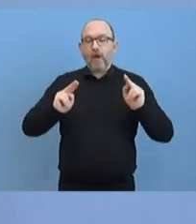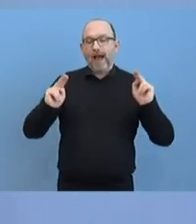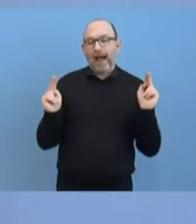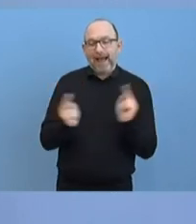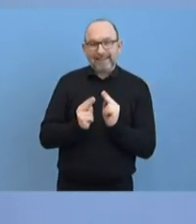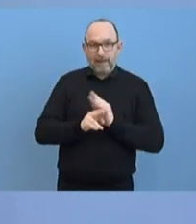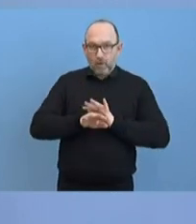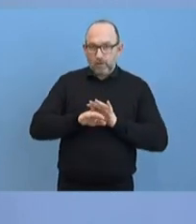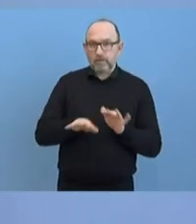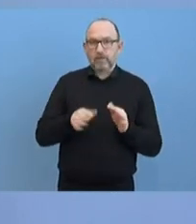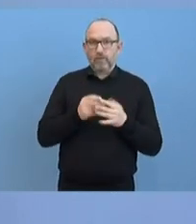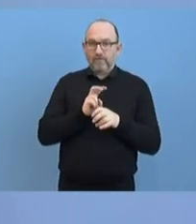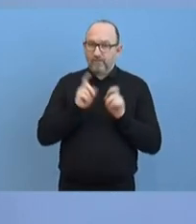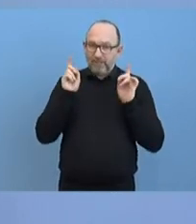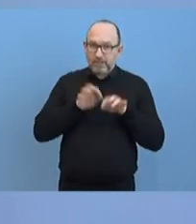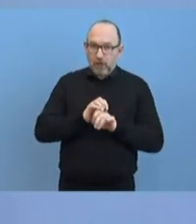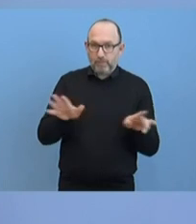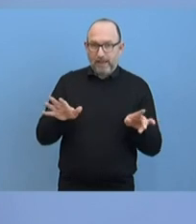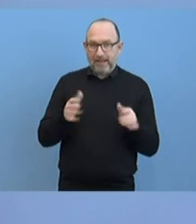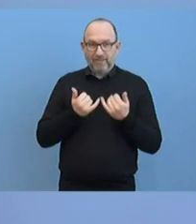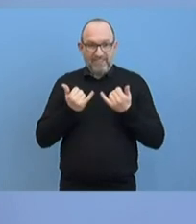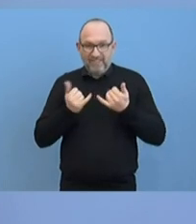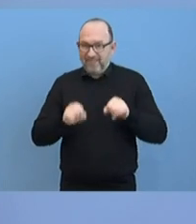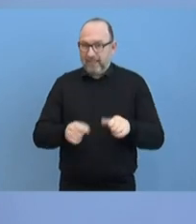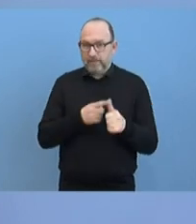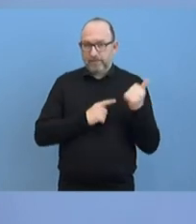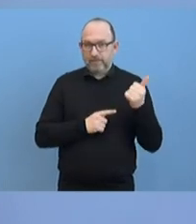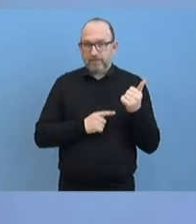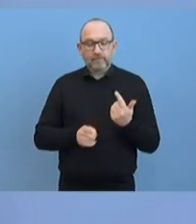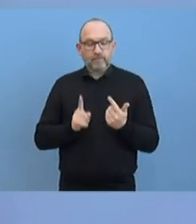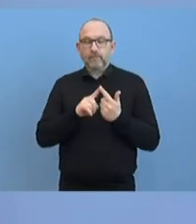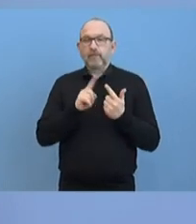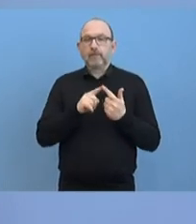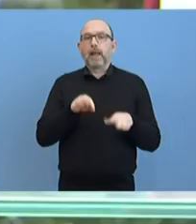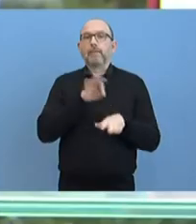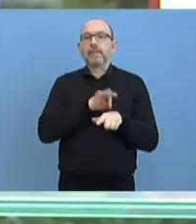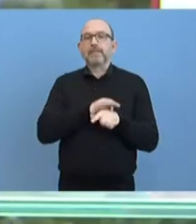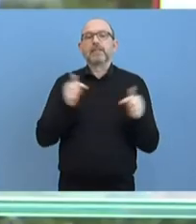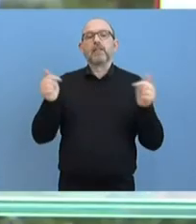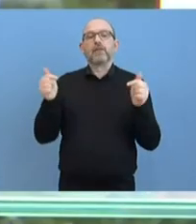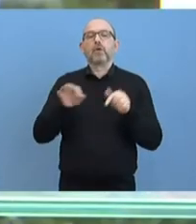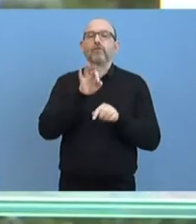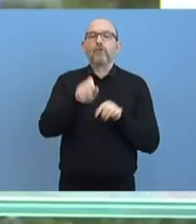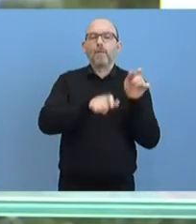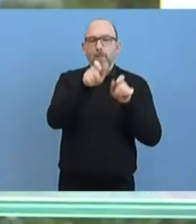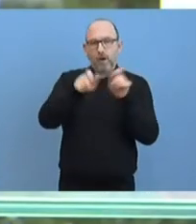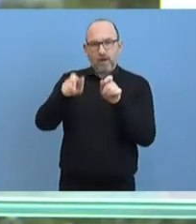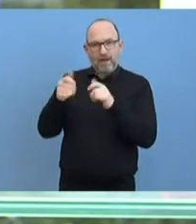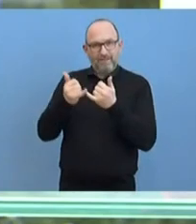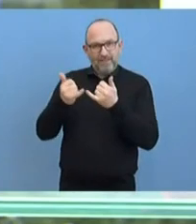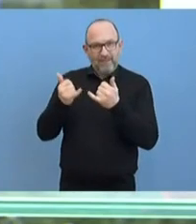Ausbreitung des Virus. Dann geht es darum, dass man über die medizinische Versorgung der Bürgerinnen und Bürger spricht und